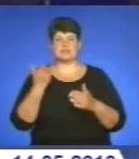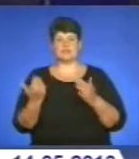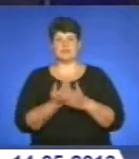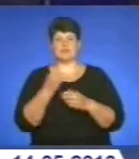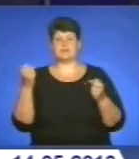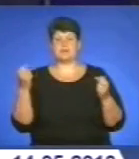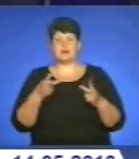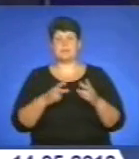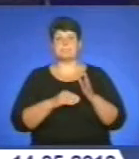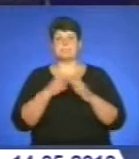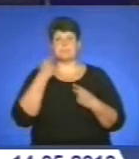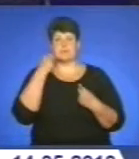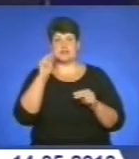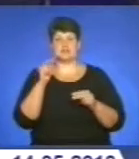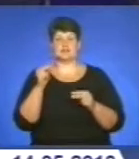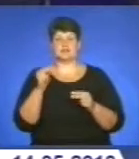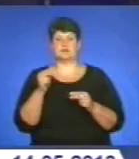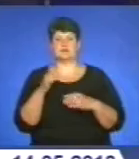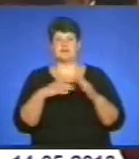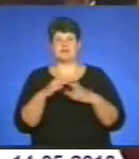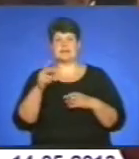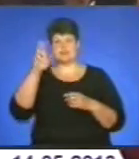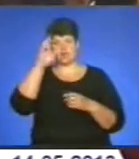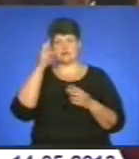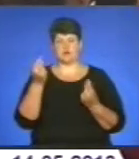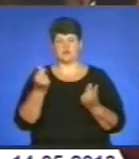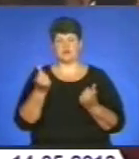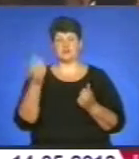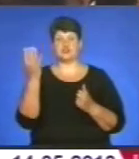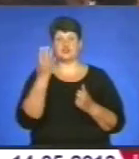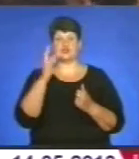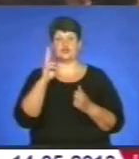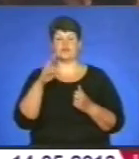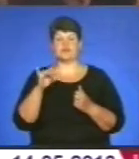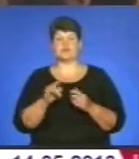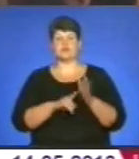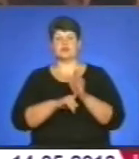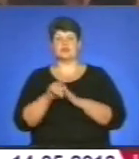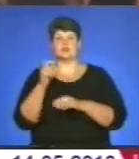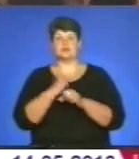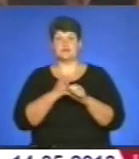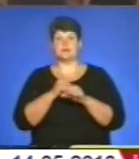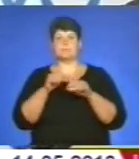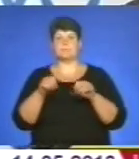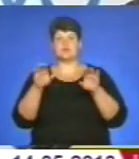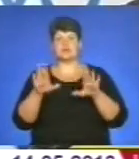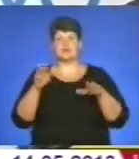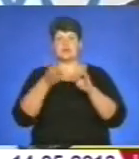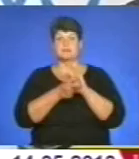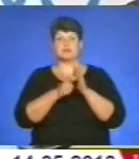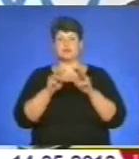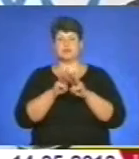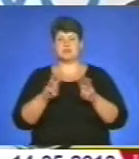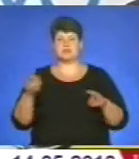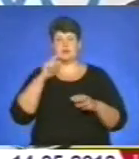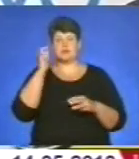підвищити кваліфікацію за державний кошт. 4 квітня набрала чинності постанова Кабінету міністрів України про